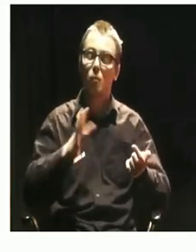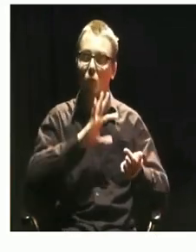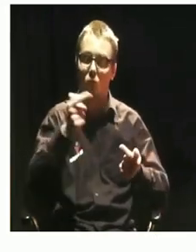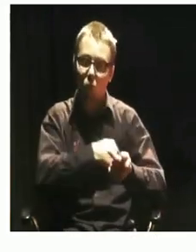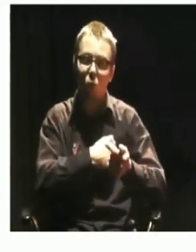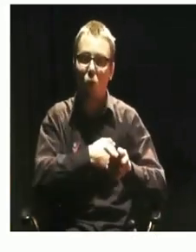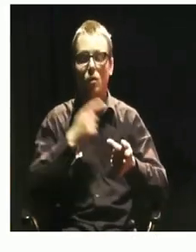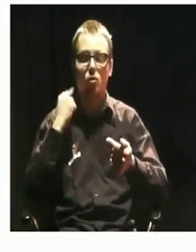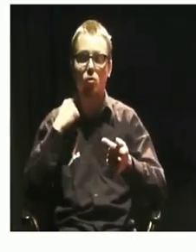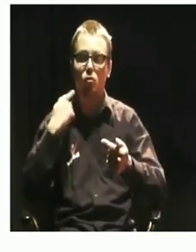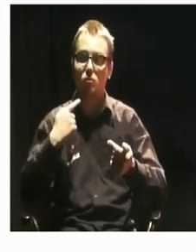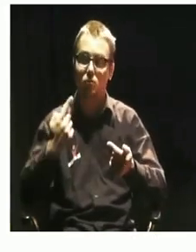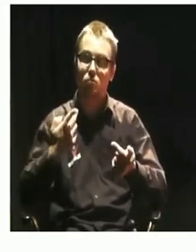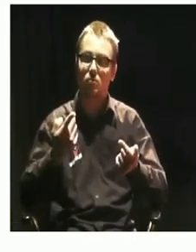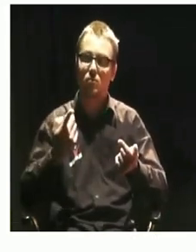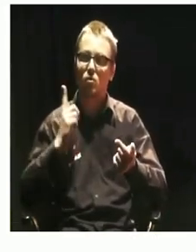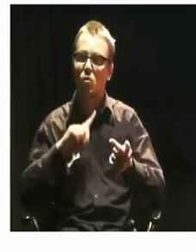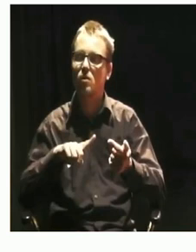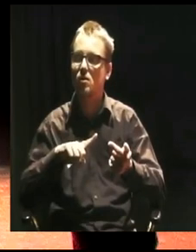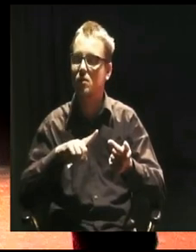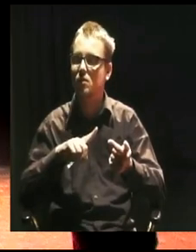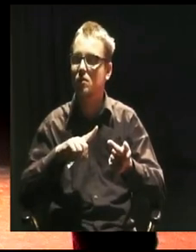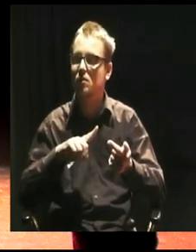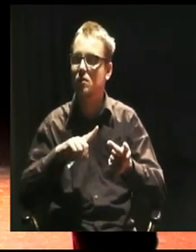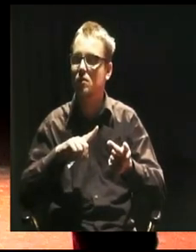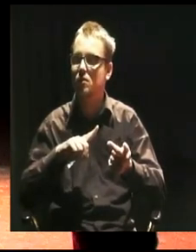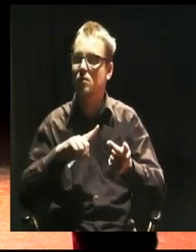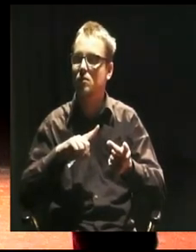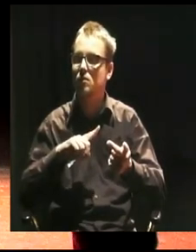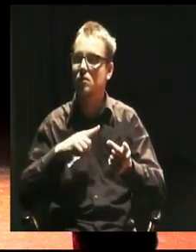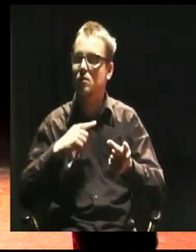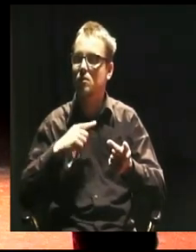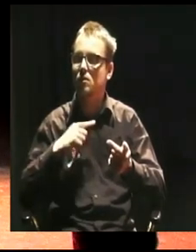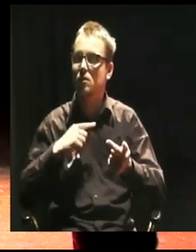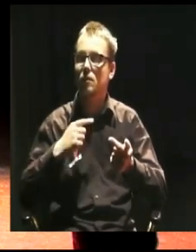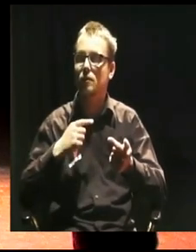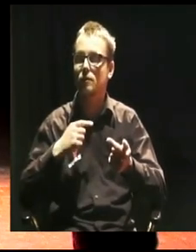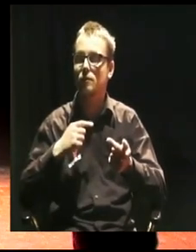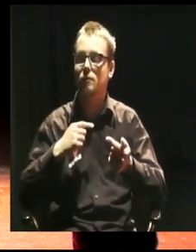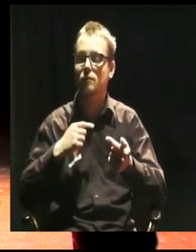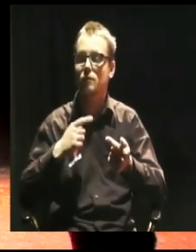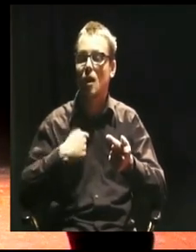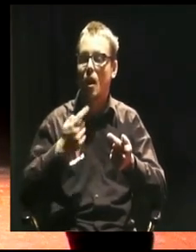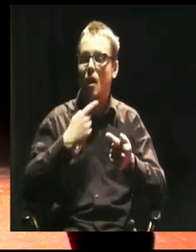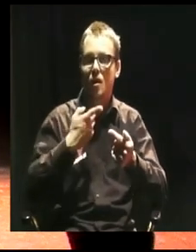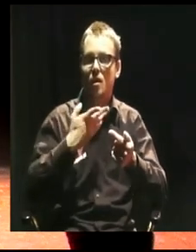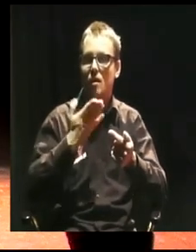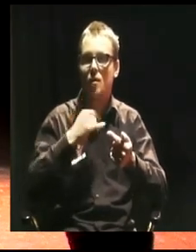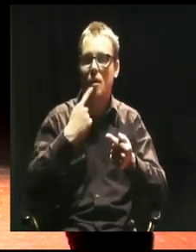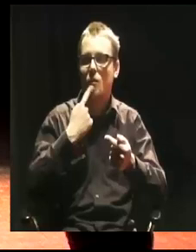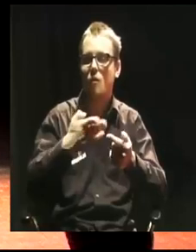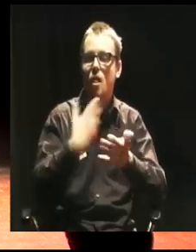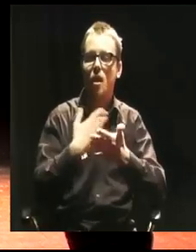Okej, zacznijmy w takim razie, postaram się jakoś tutaj nie rozwodzić nad tym, dlaczego system edukacji i